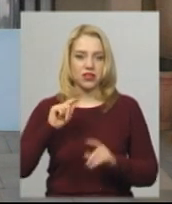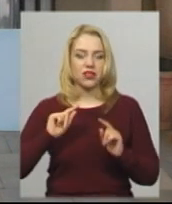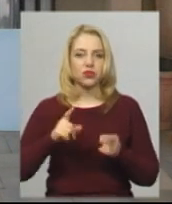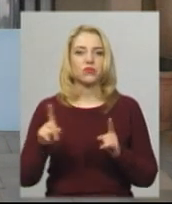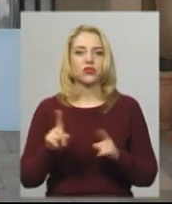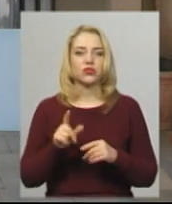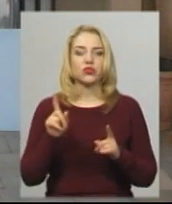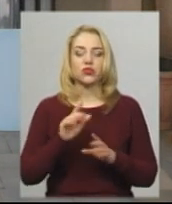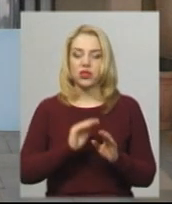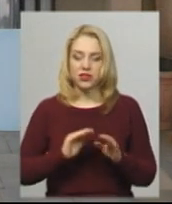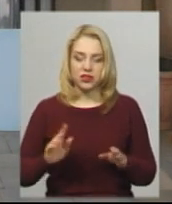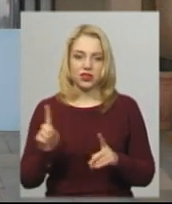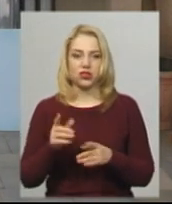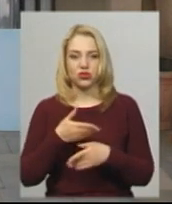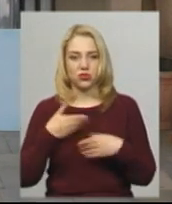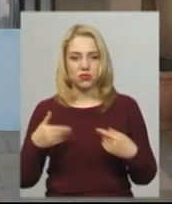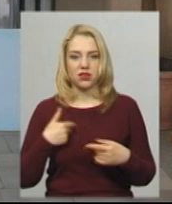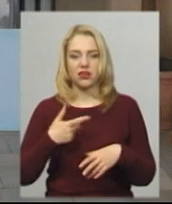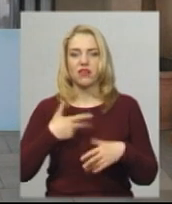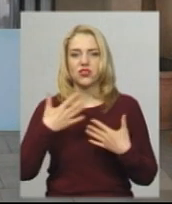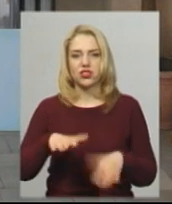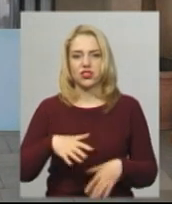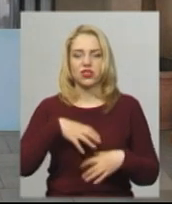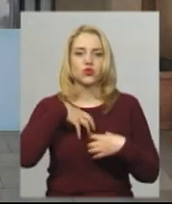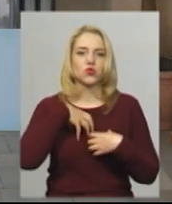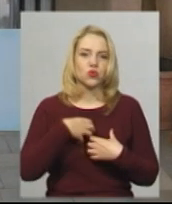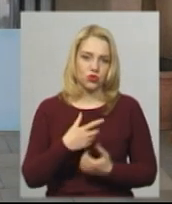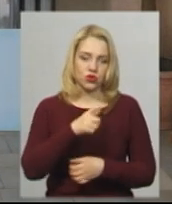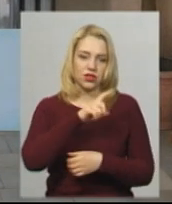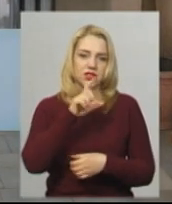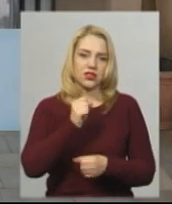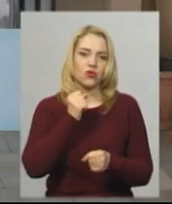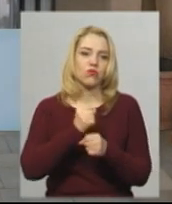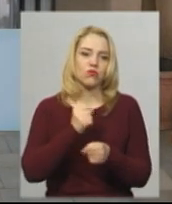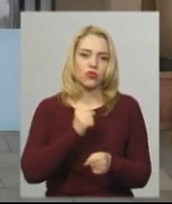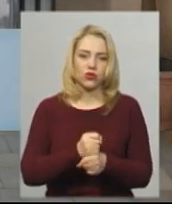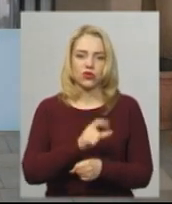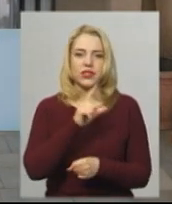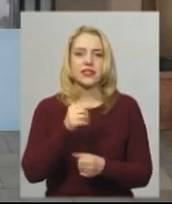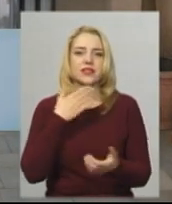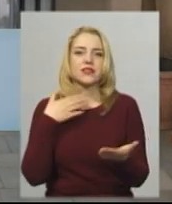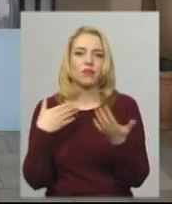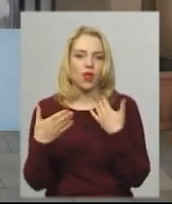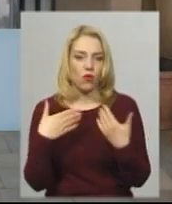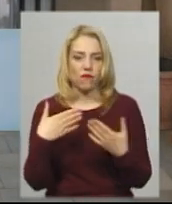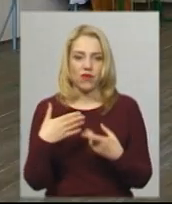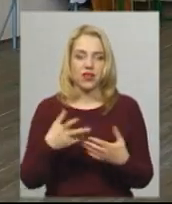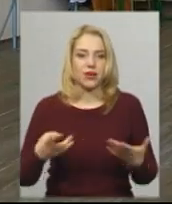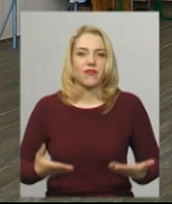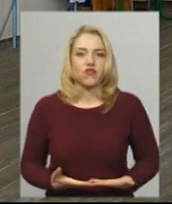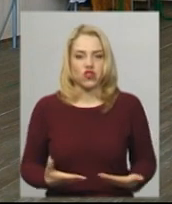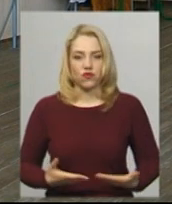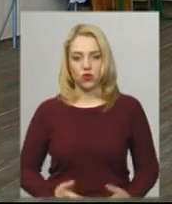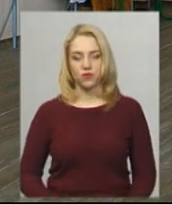тому що діти, що ми так скучили за роботою, за безпосереднім спілкуванням вживу.